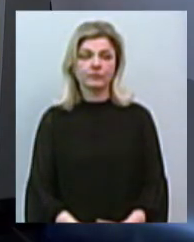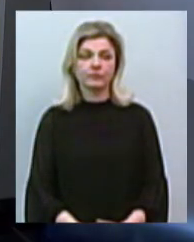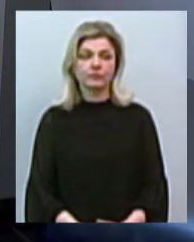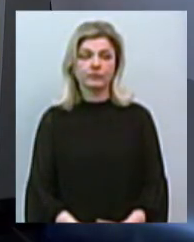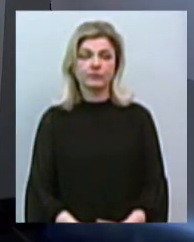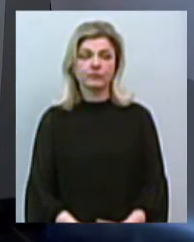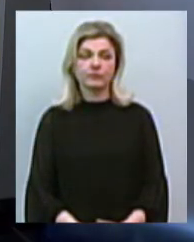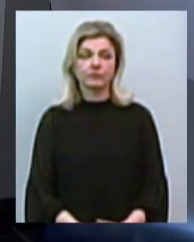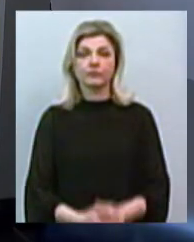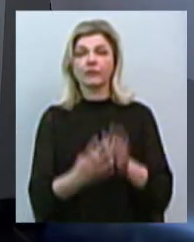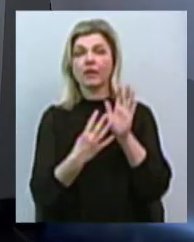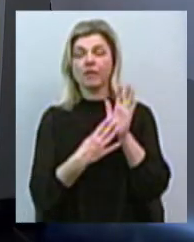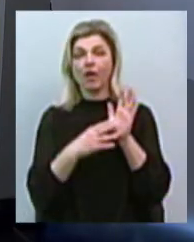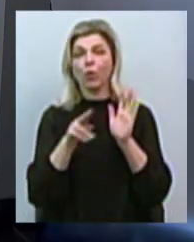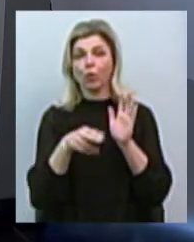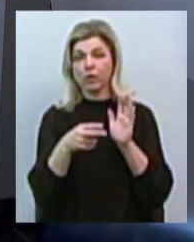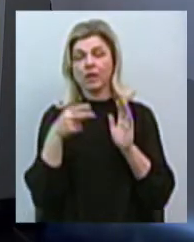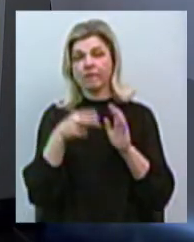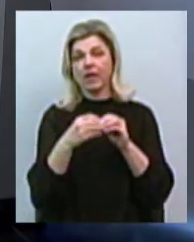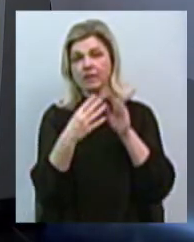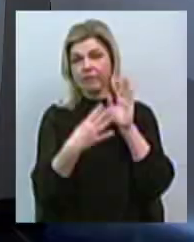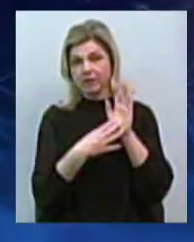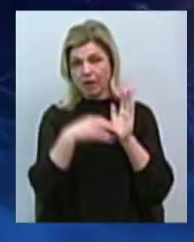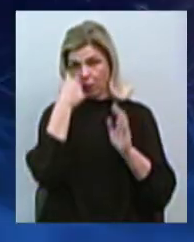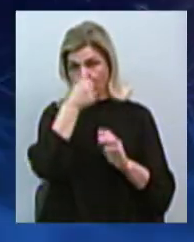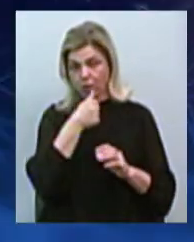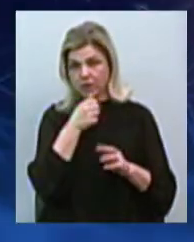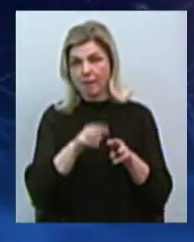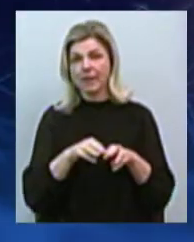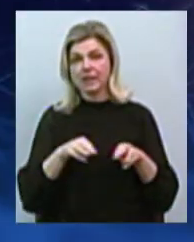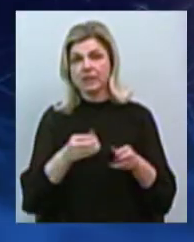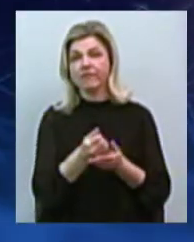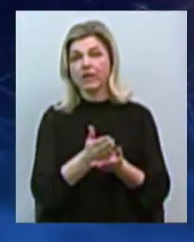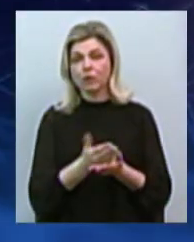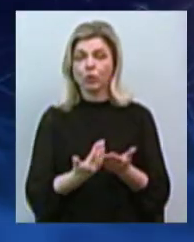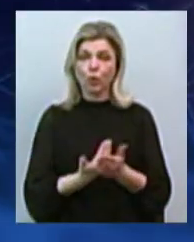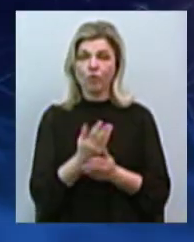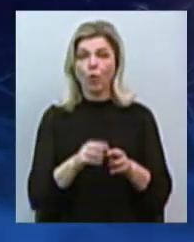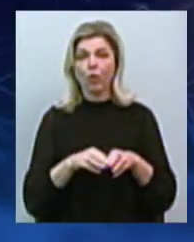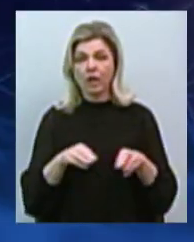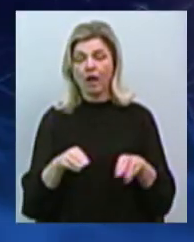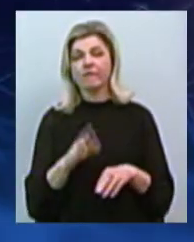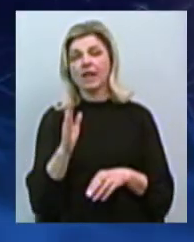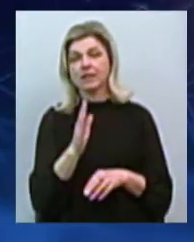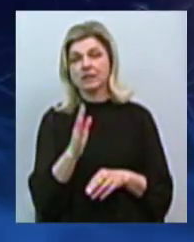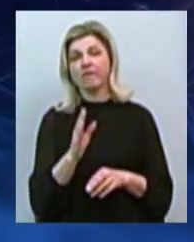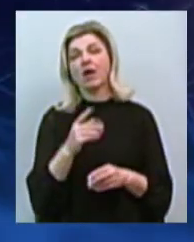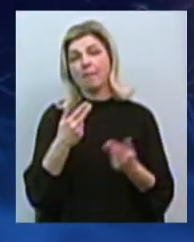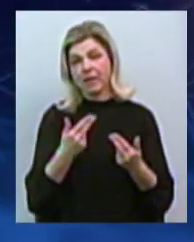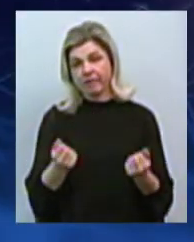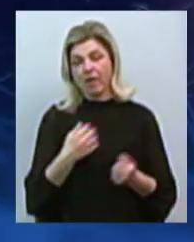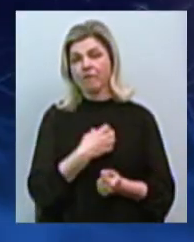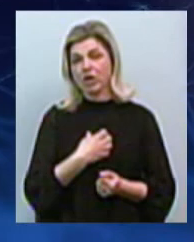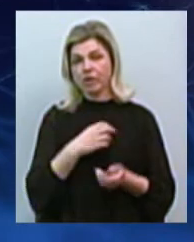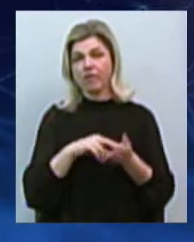9 грудня 2019 року міністр інфраструктури вже нового уряду Владислав Криклій підтвердив важливість